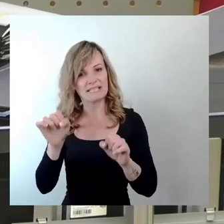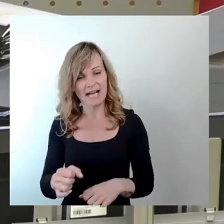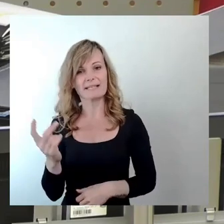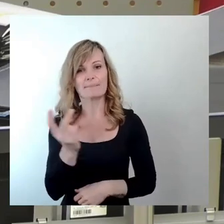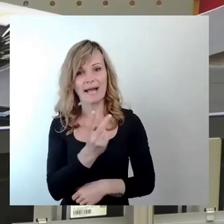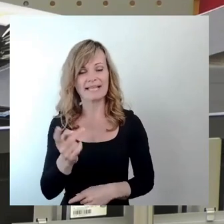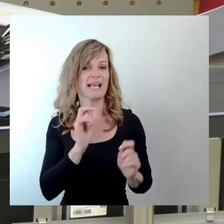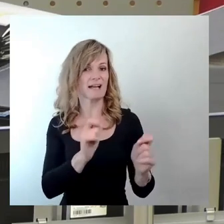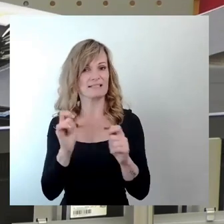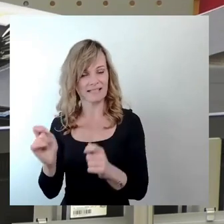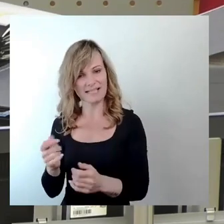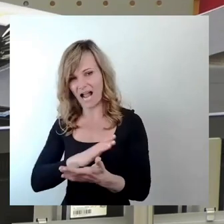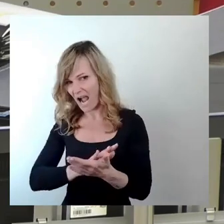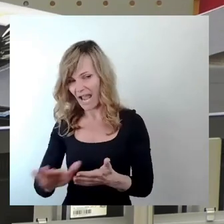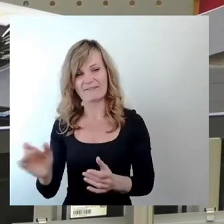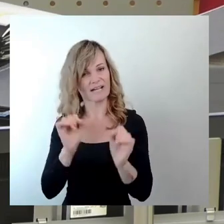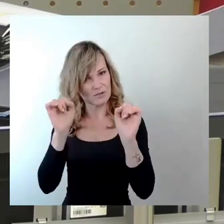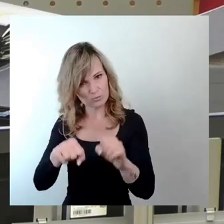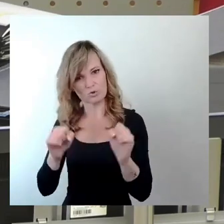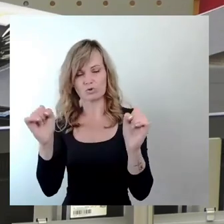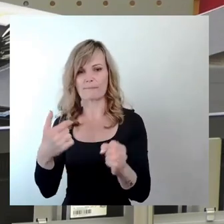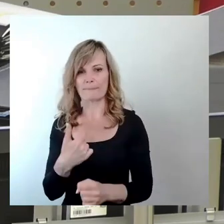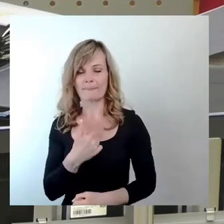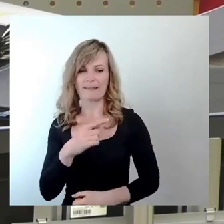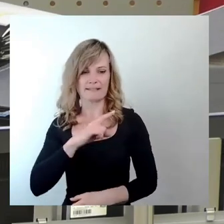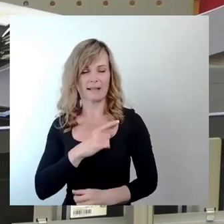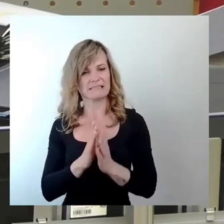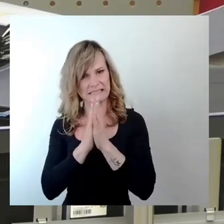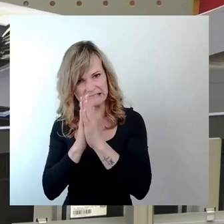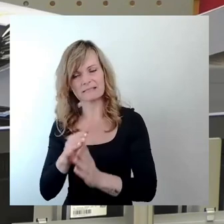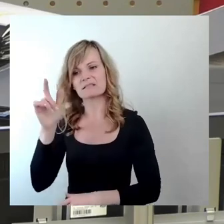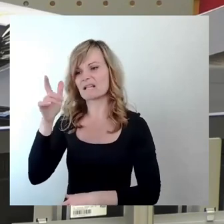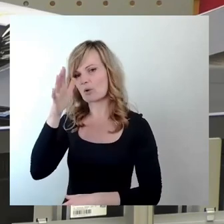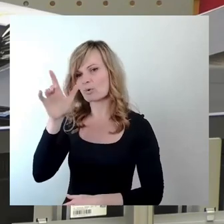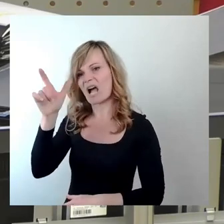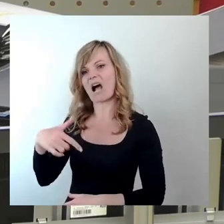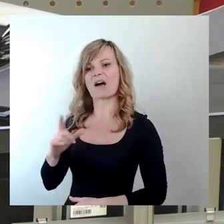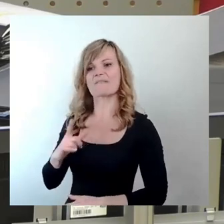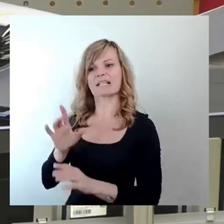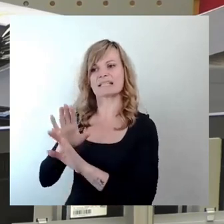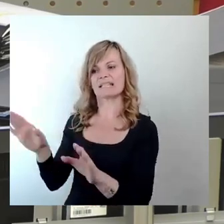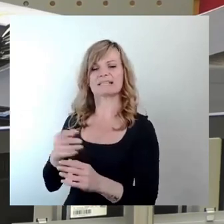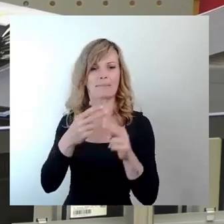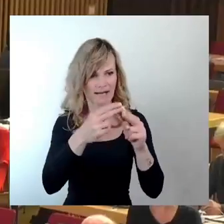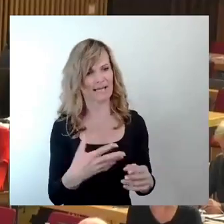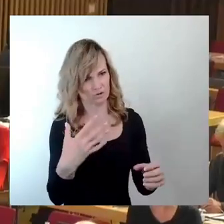uneingeschränkt zustimmen. Und da appelliere ich. Ich meine, von den Grünen erwarte ich nichts, aber ich denke mal, der Rest des Rates kriegt das auch hin. Vielen Dank.